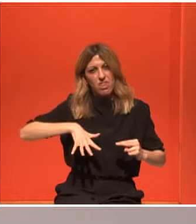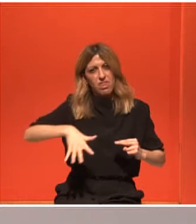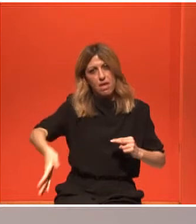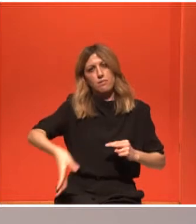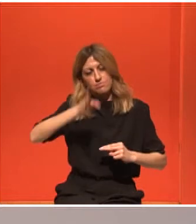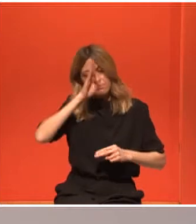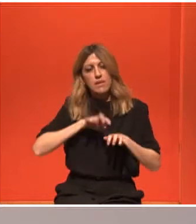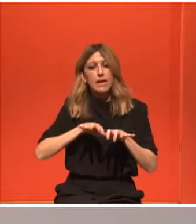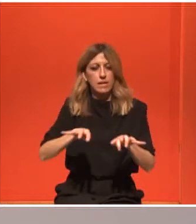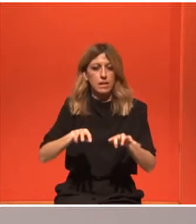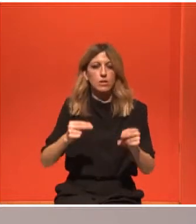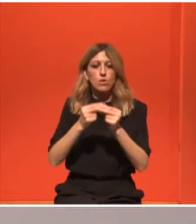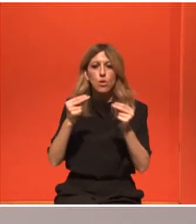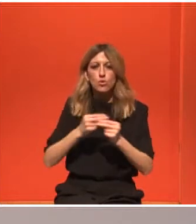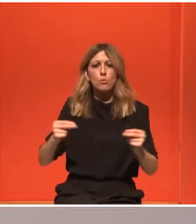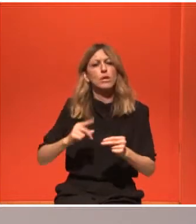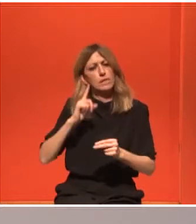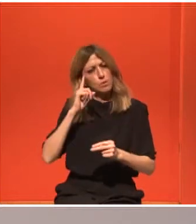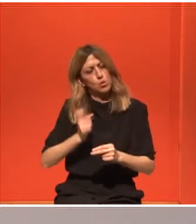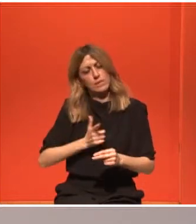κομμάτι του καρκίνου στο μαστό ιδιαίτερα.